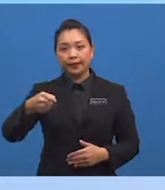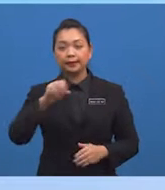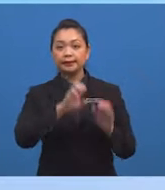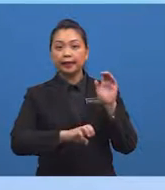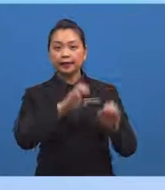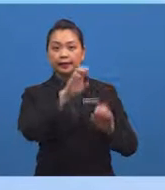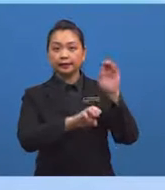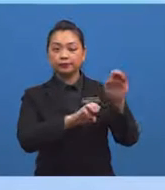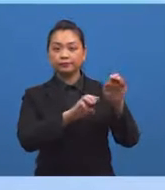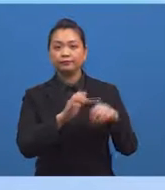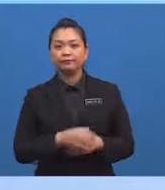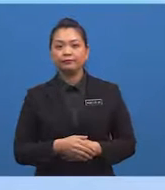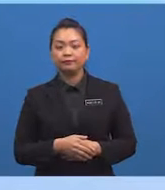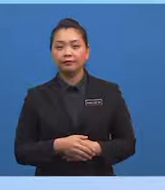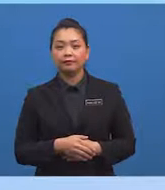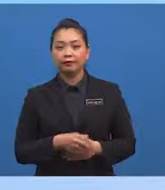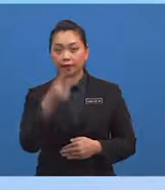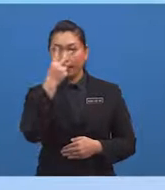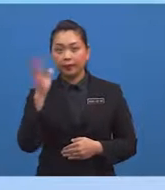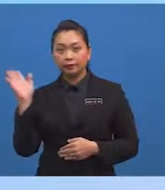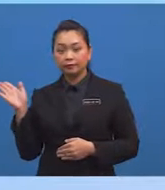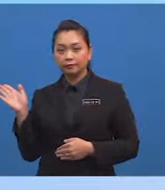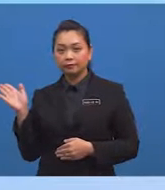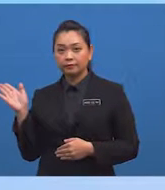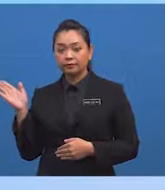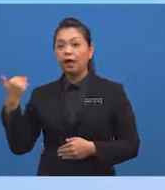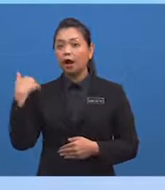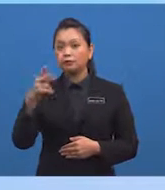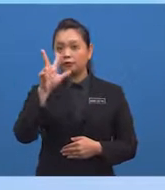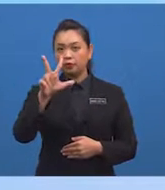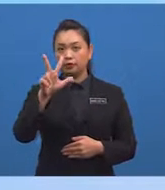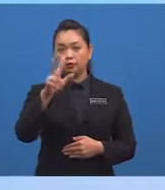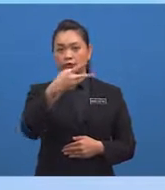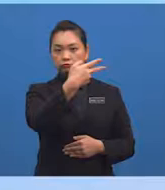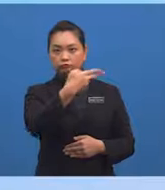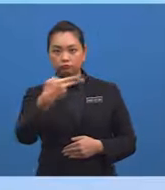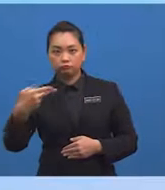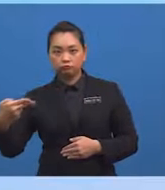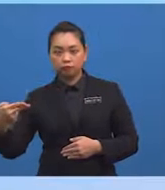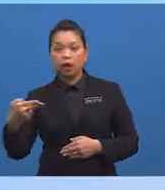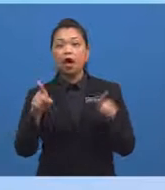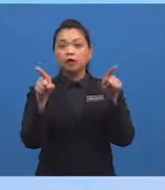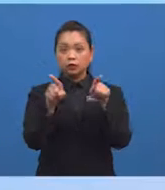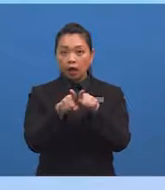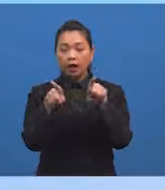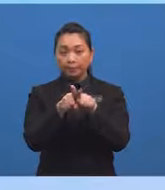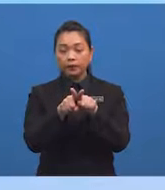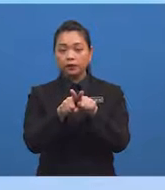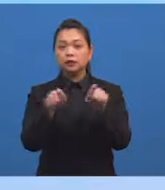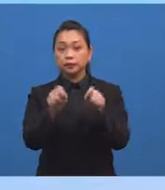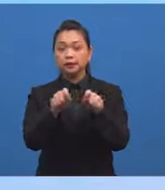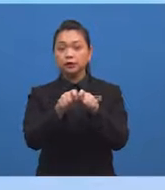Pemegang tangga ini mempunyai tiga garis yang selari Sama seperti